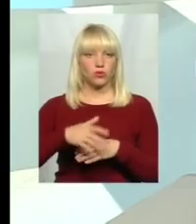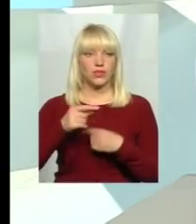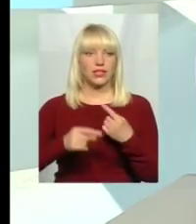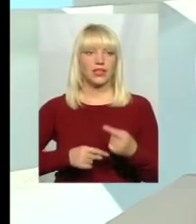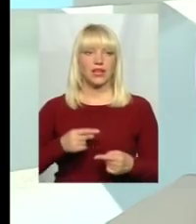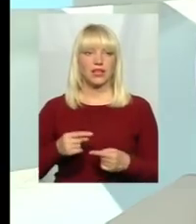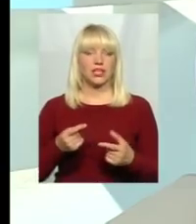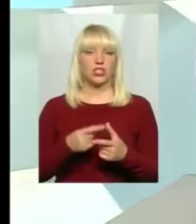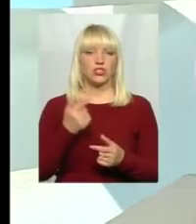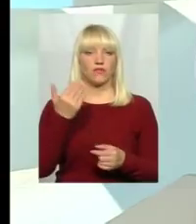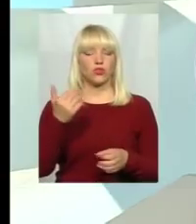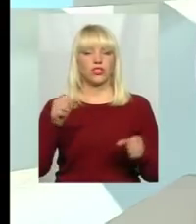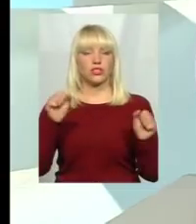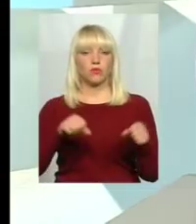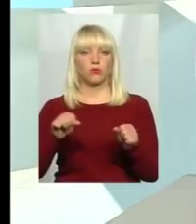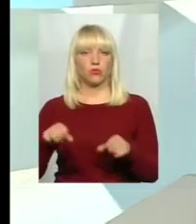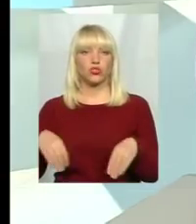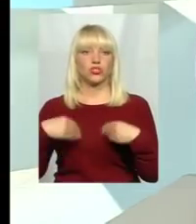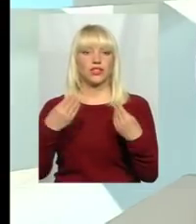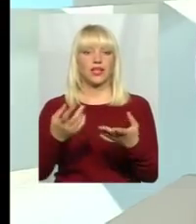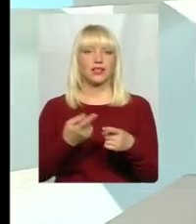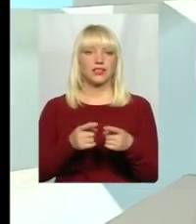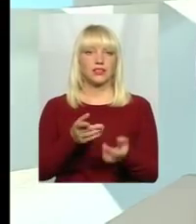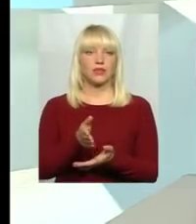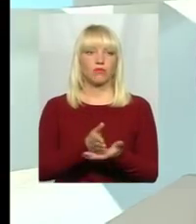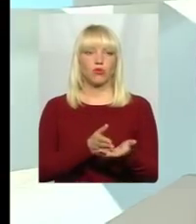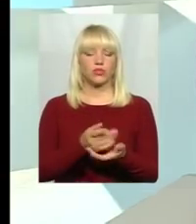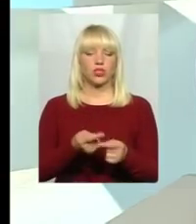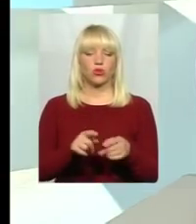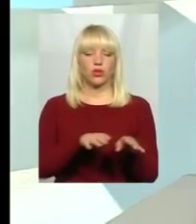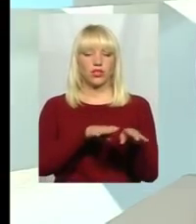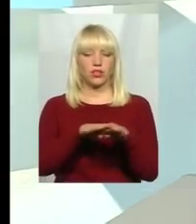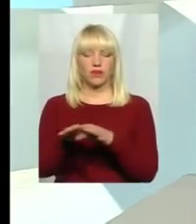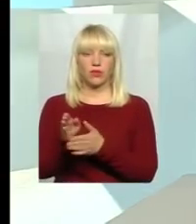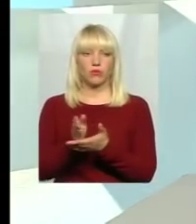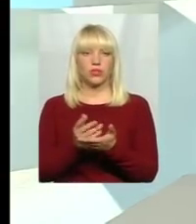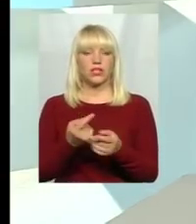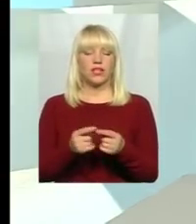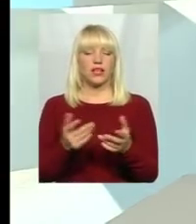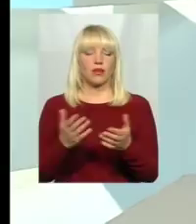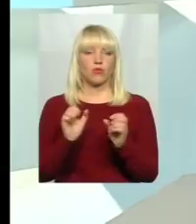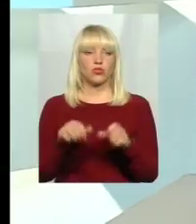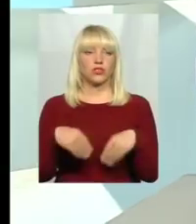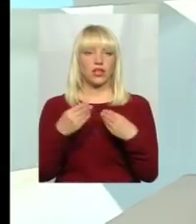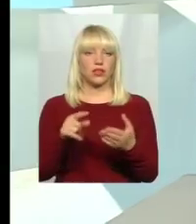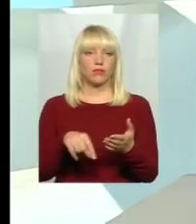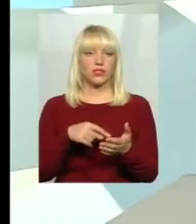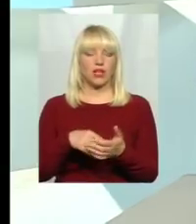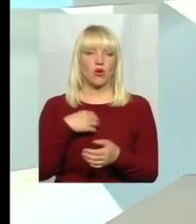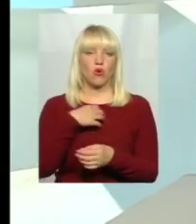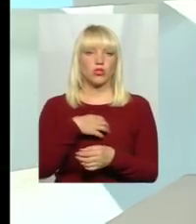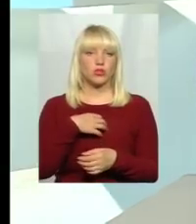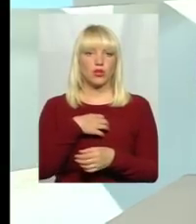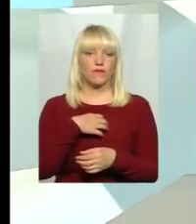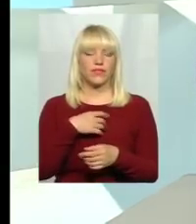спроможні дати ті послуги і те рівень послуг на рівні, так, як можуть надавати міста. От сама основна стратяга в чому